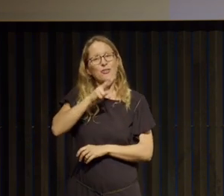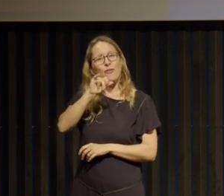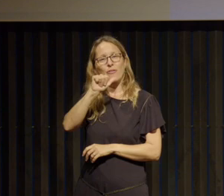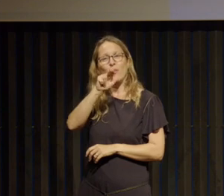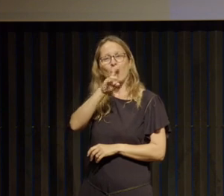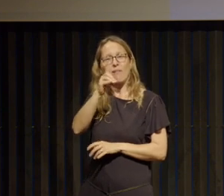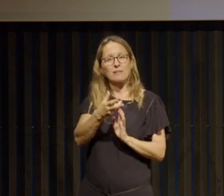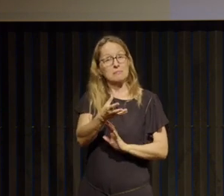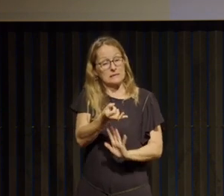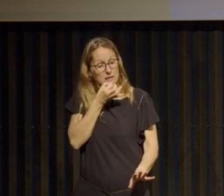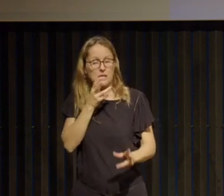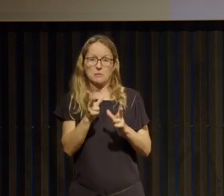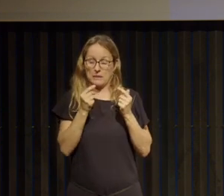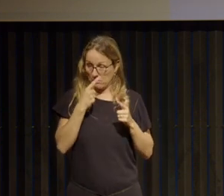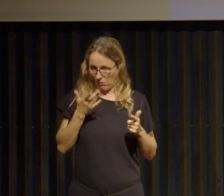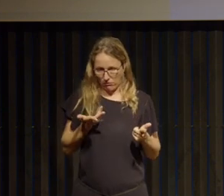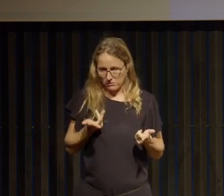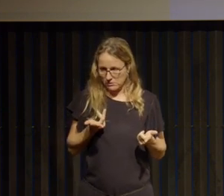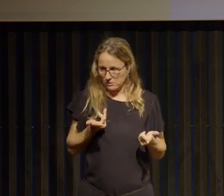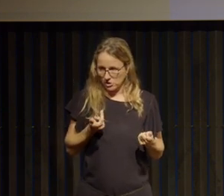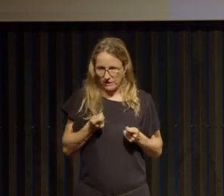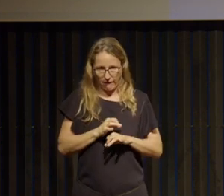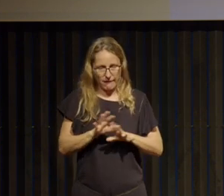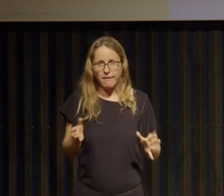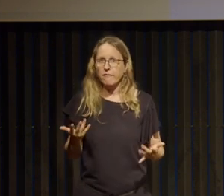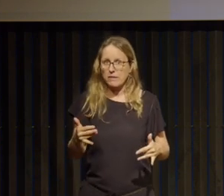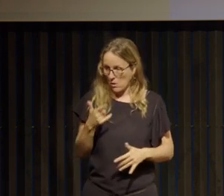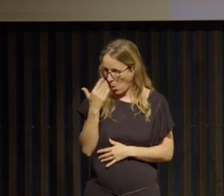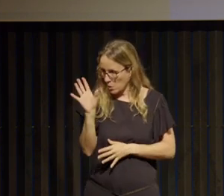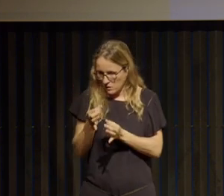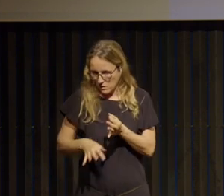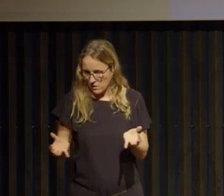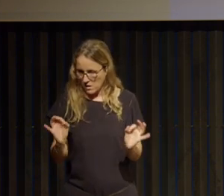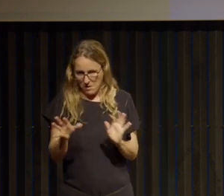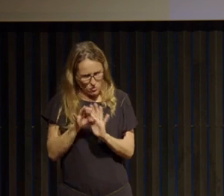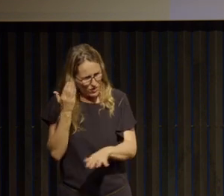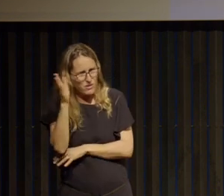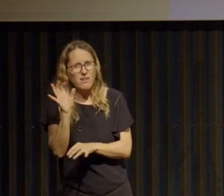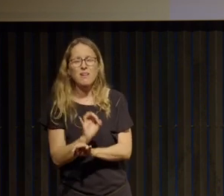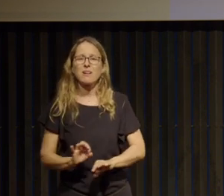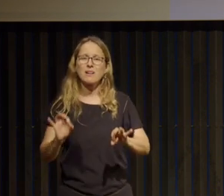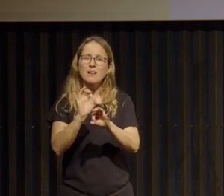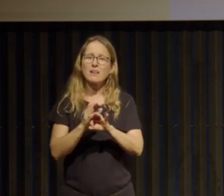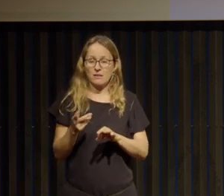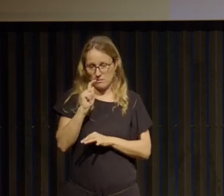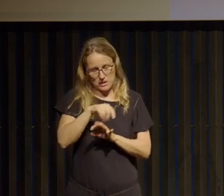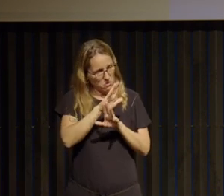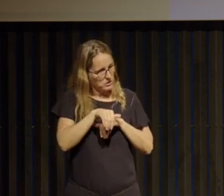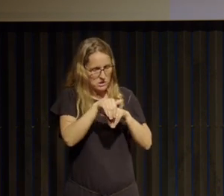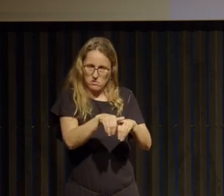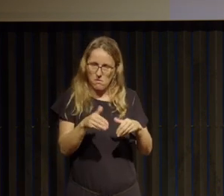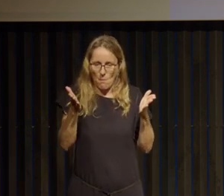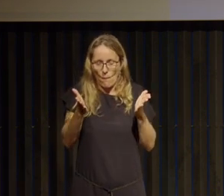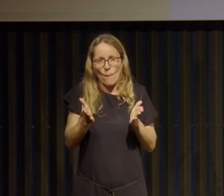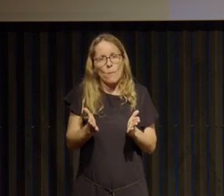m'a échappé en fait et donc je ne pouvais pas faire autrement que de continuer à maigrir